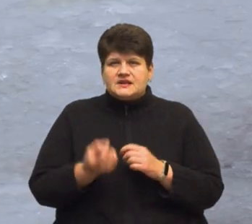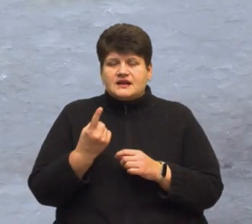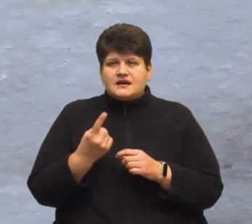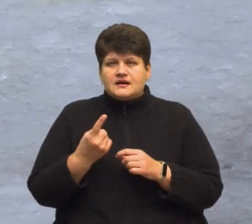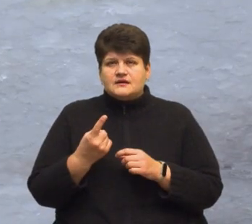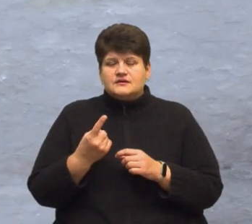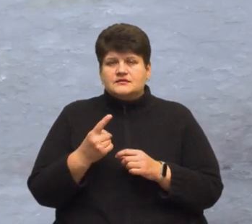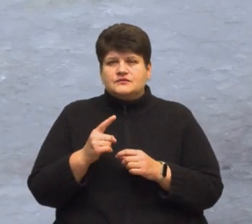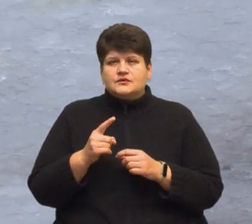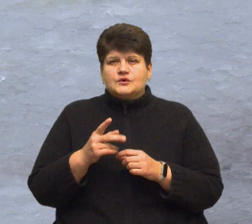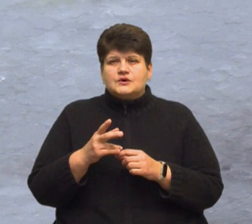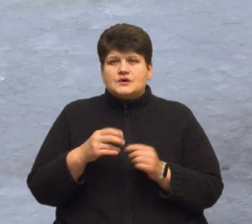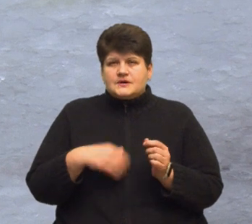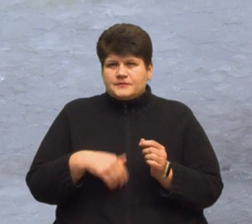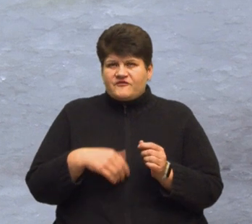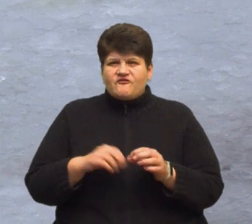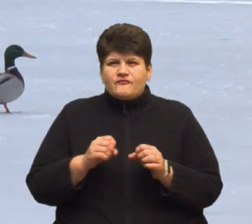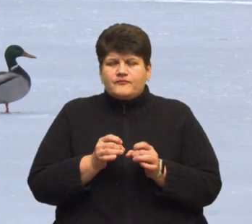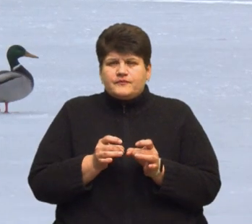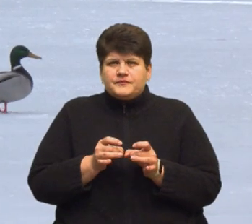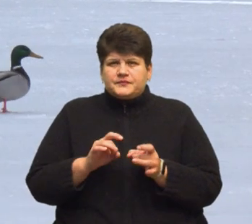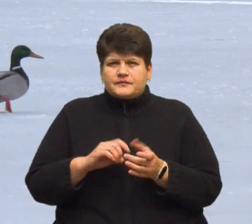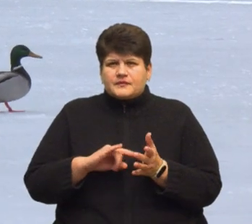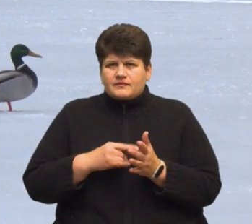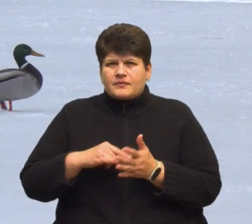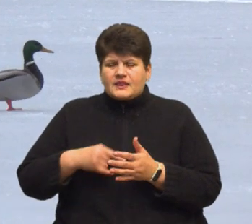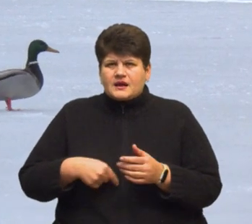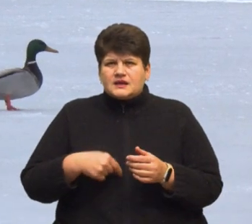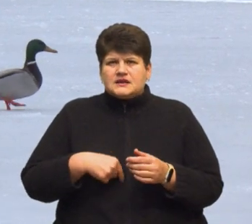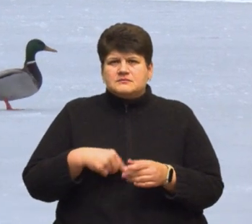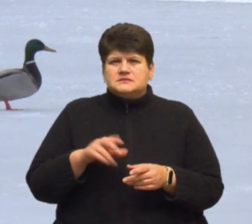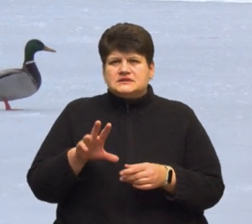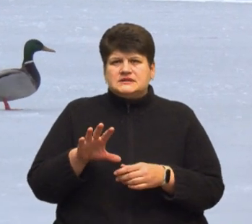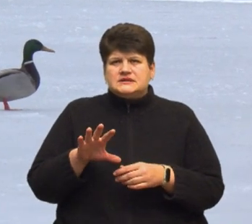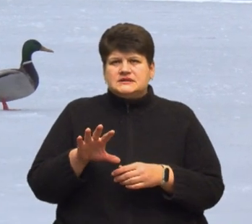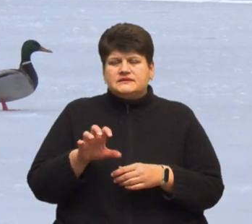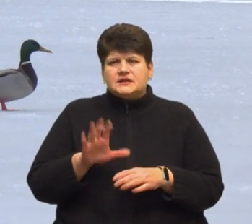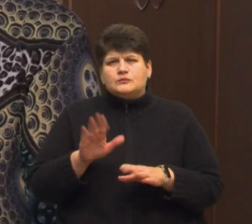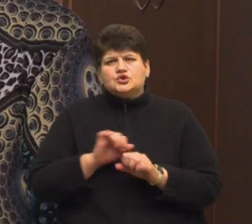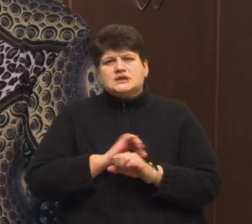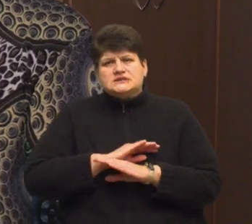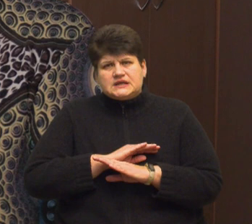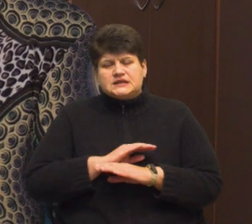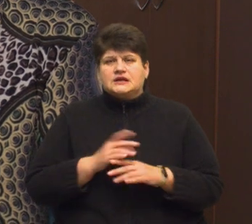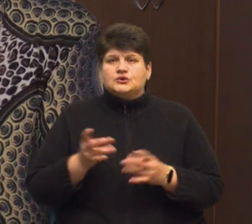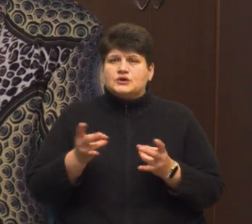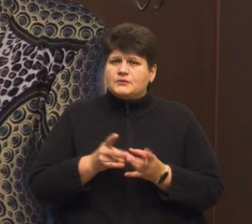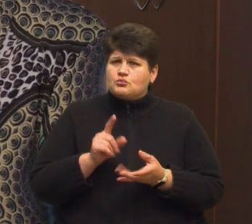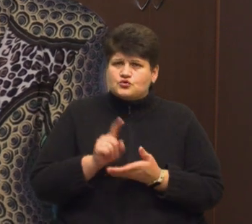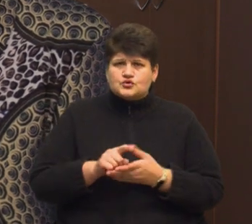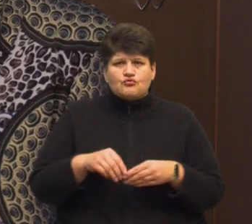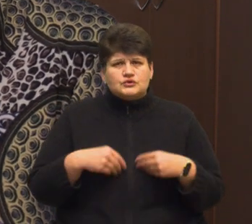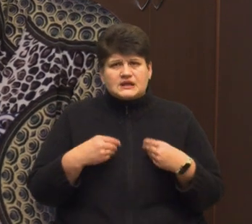кутикулі мускулистого шлунку, і тварина від них гине. Тут теж обов'язково потрібно